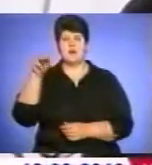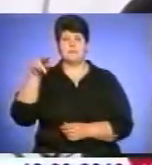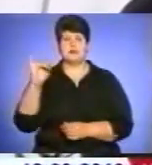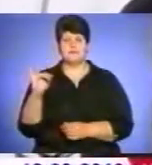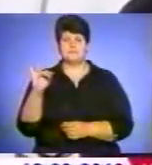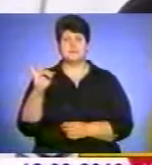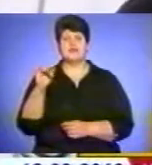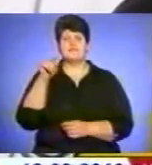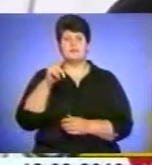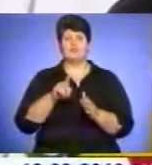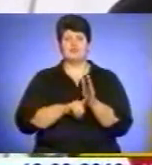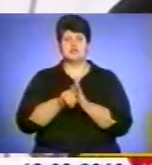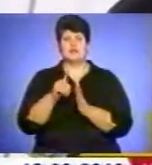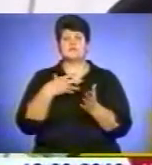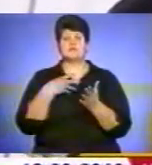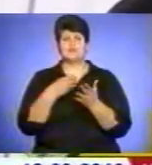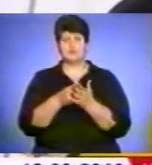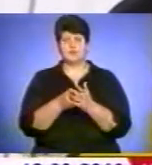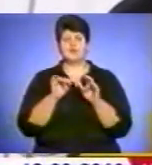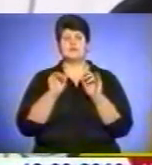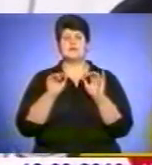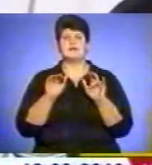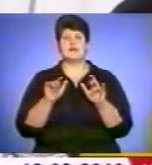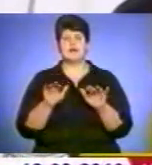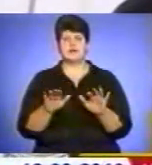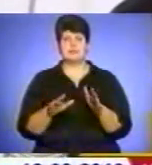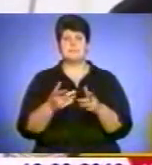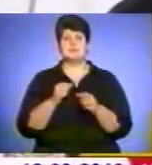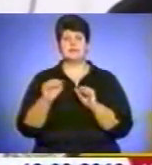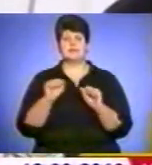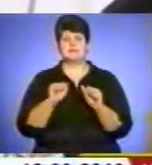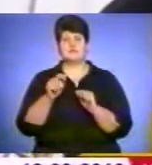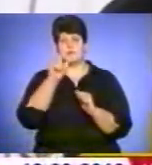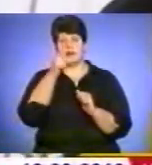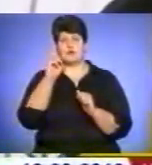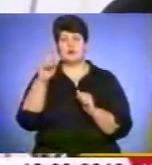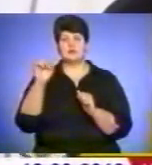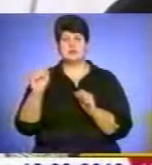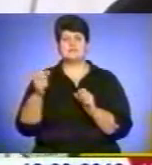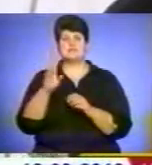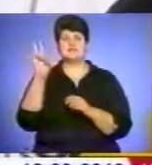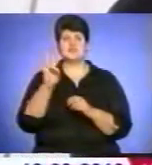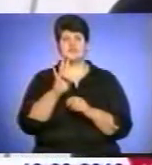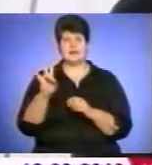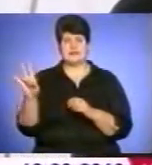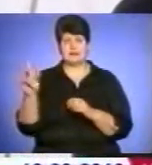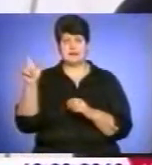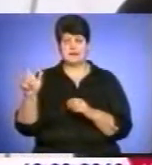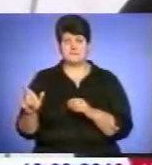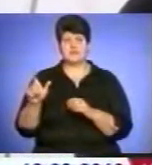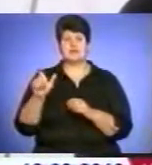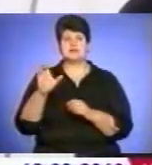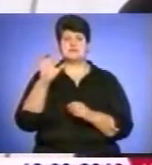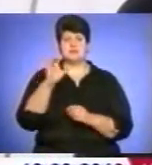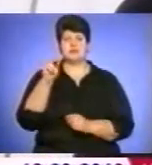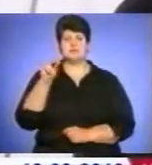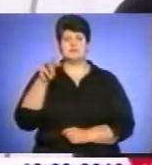Бергольо починав свою діяльність під керівництвом греко-католицького священника Степана Чміля.